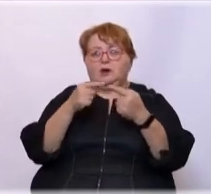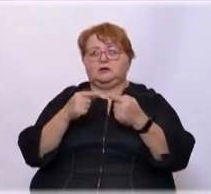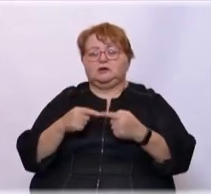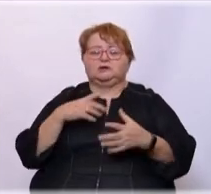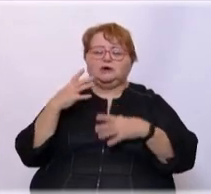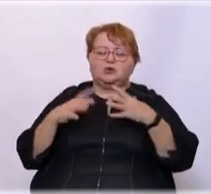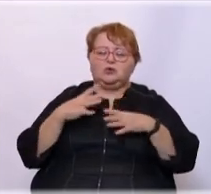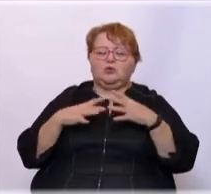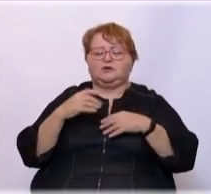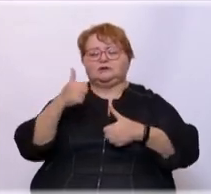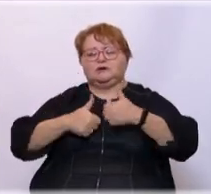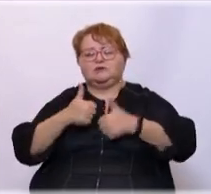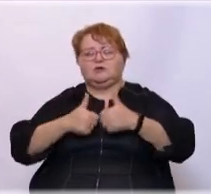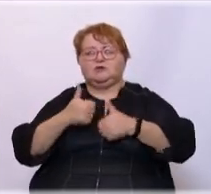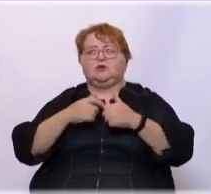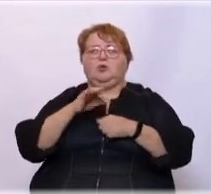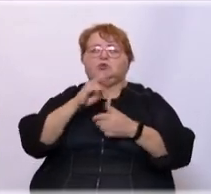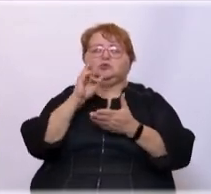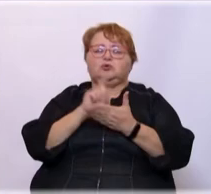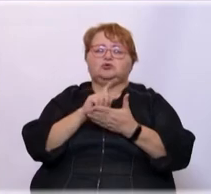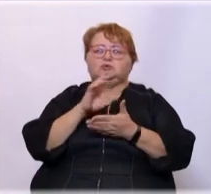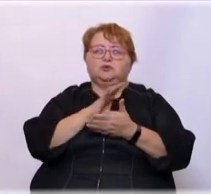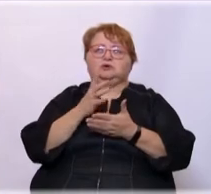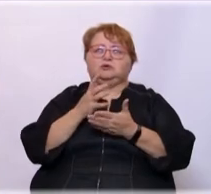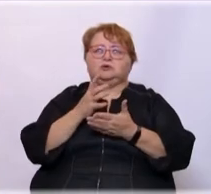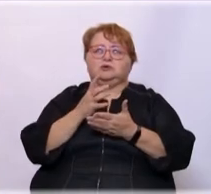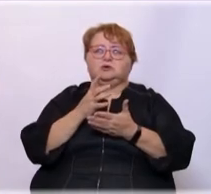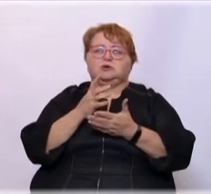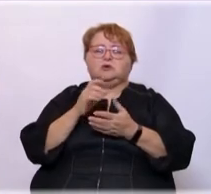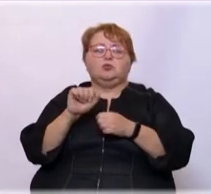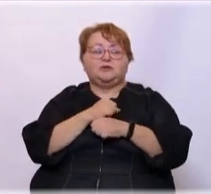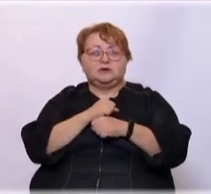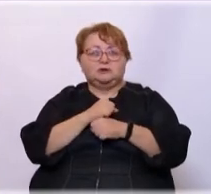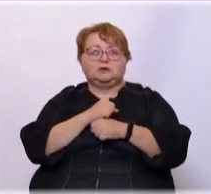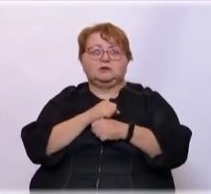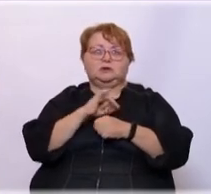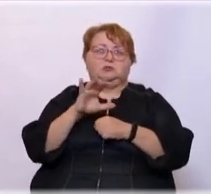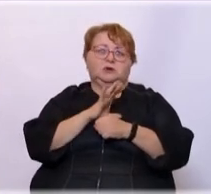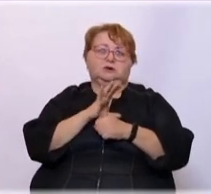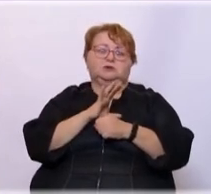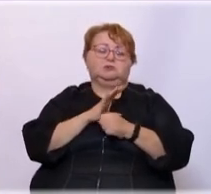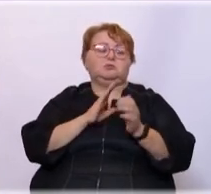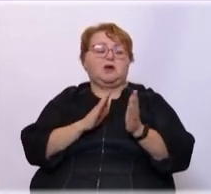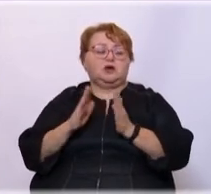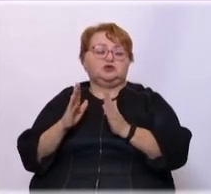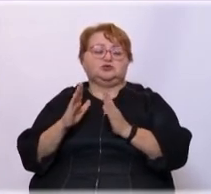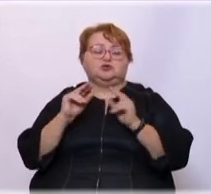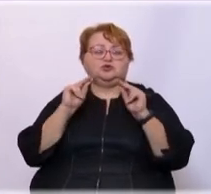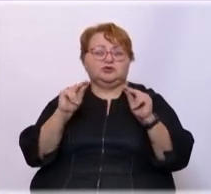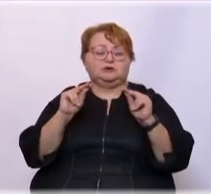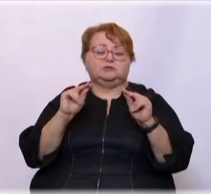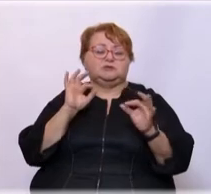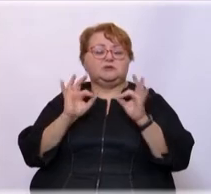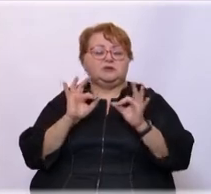тренировками, соревнованиями, у него должен один девиз – победить и быть порядочным, честным,